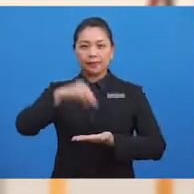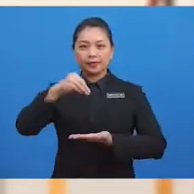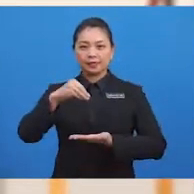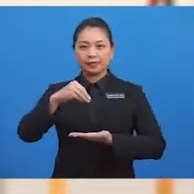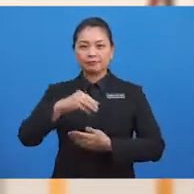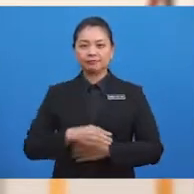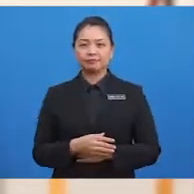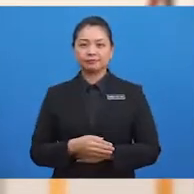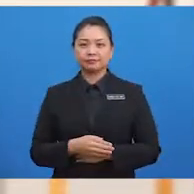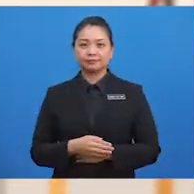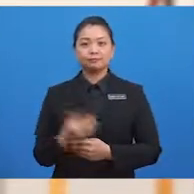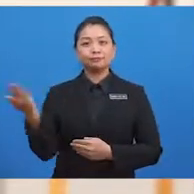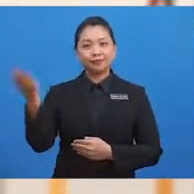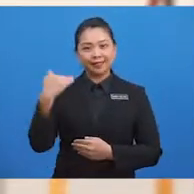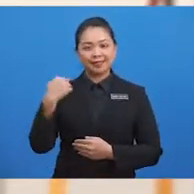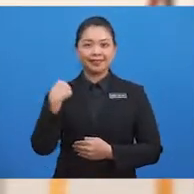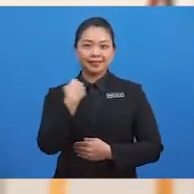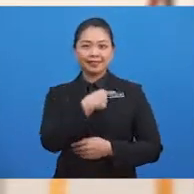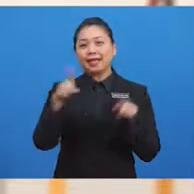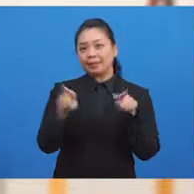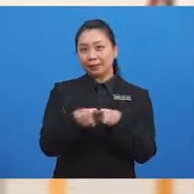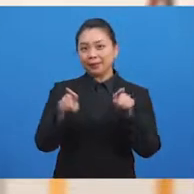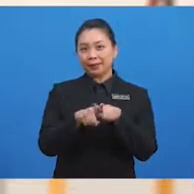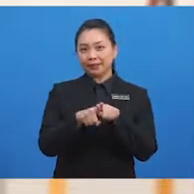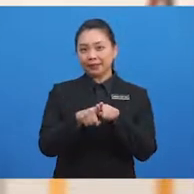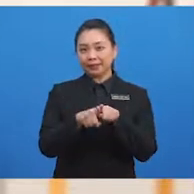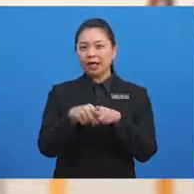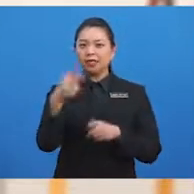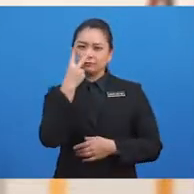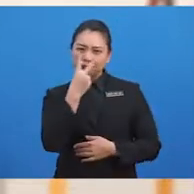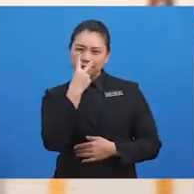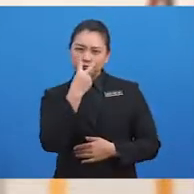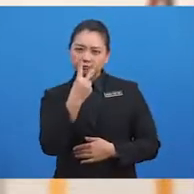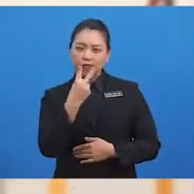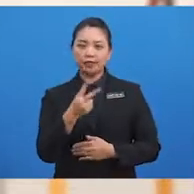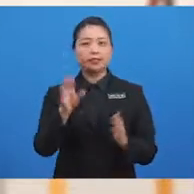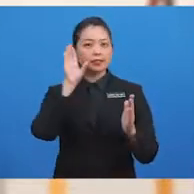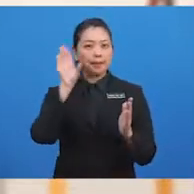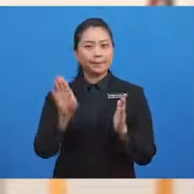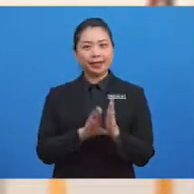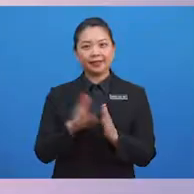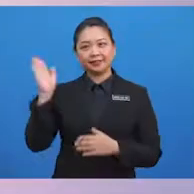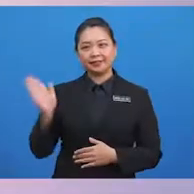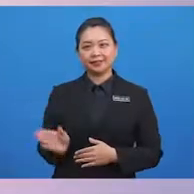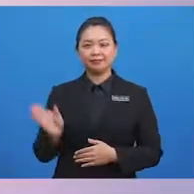kita, marilah kita sama-sama perhatikan gambar ini.